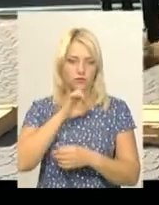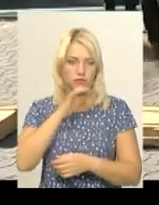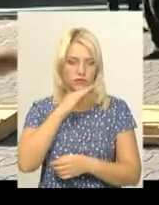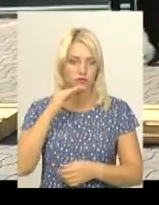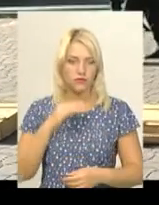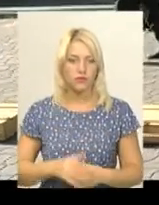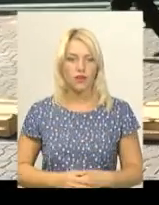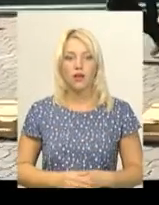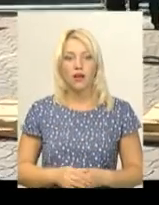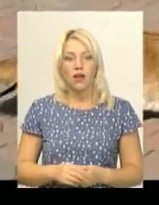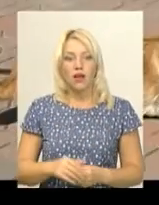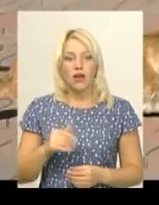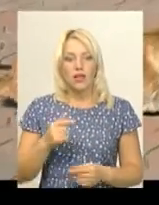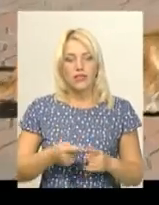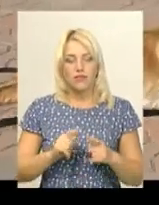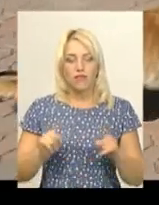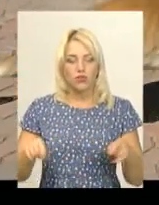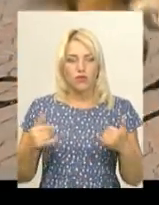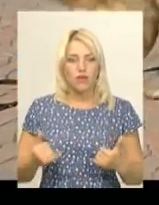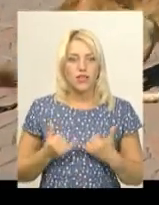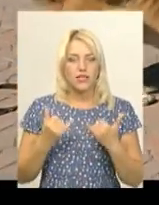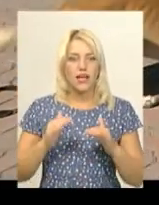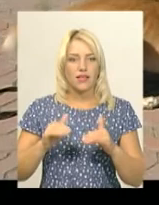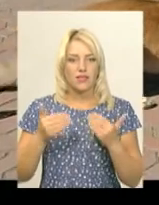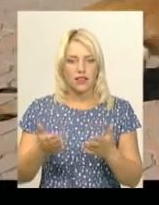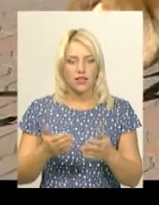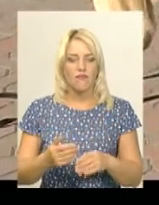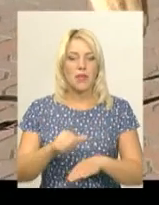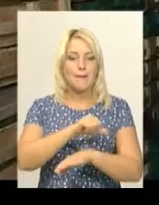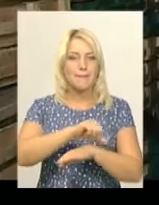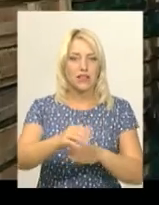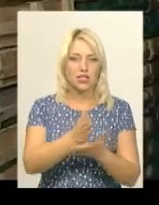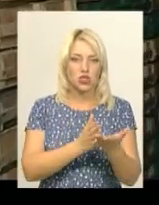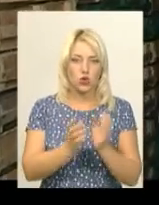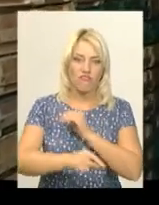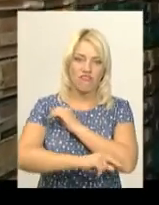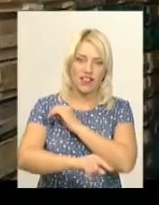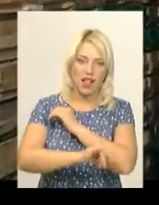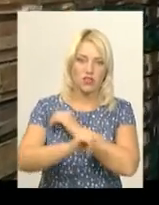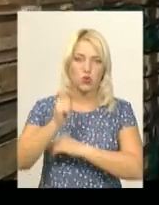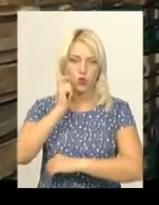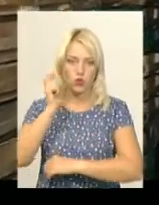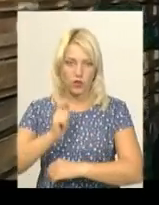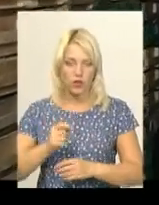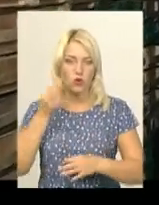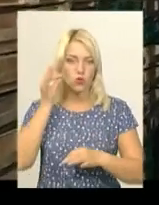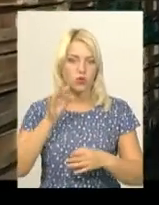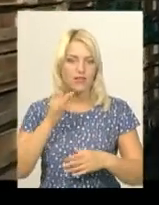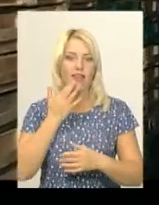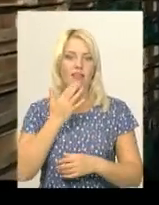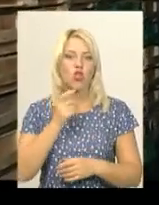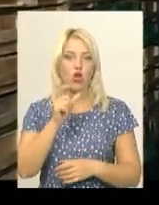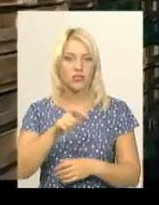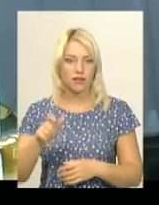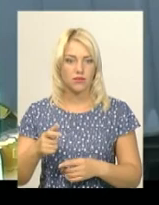досвідом у Хмельницькому влаштували за ініціативи митних служб України та Фінляндії. Кінолог Сергій Гайдук каже, досвід іноземців для нього та колег